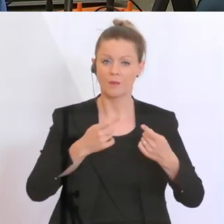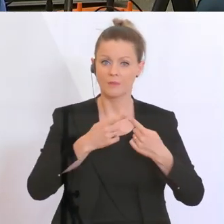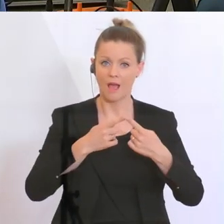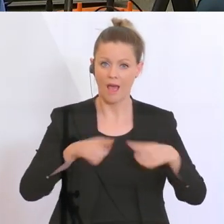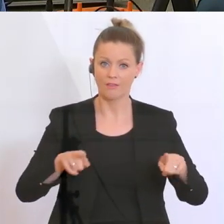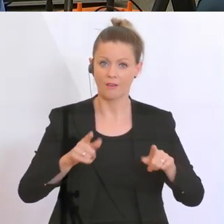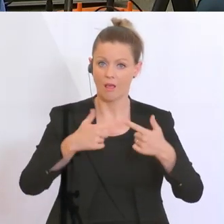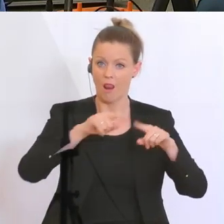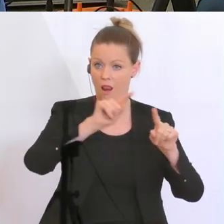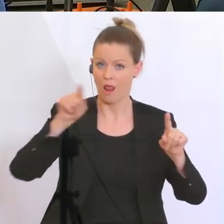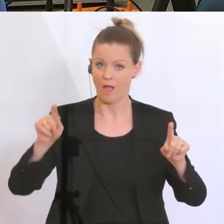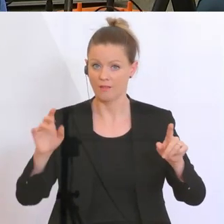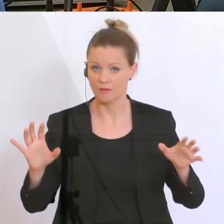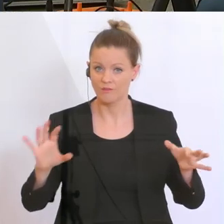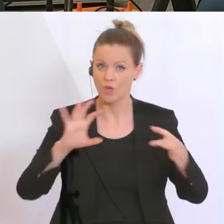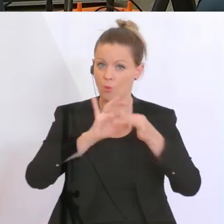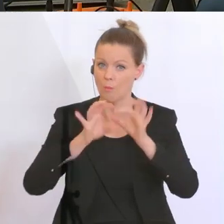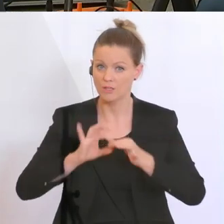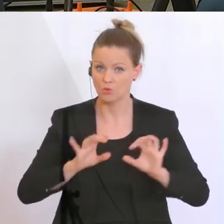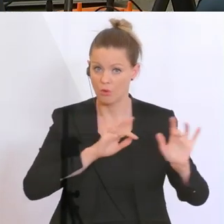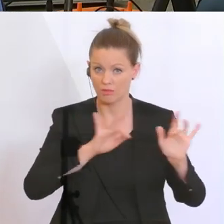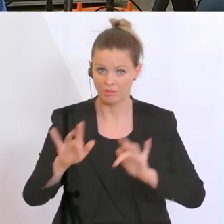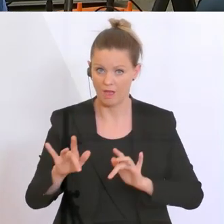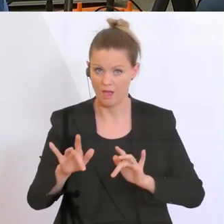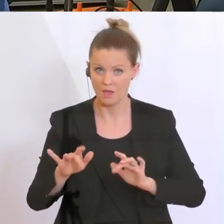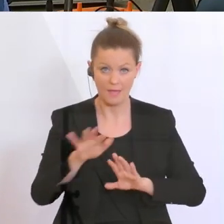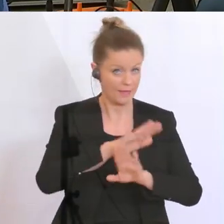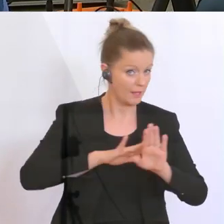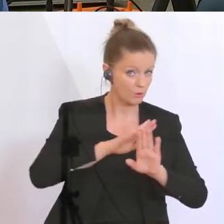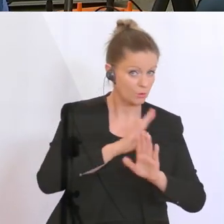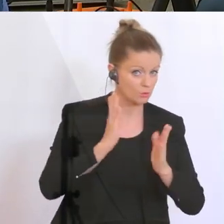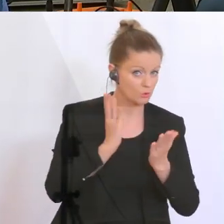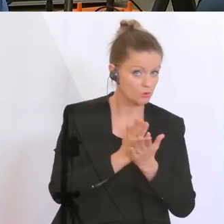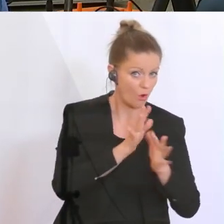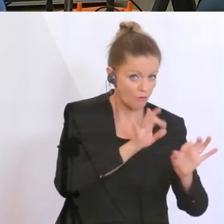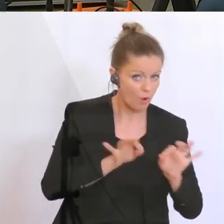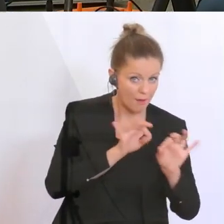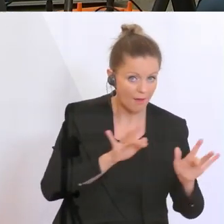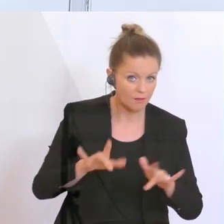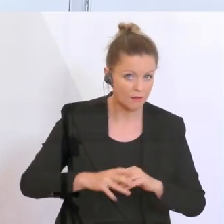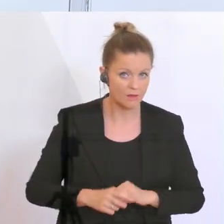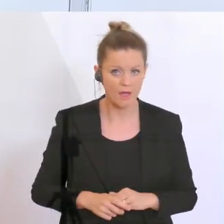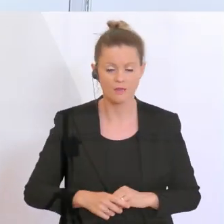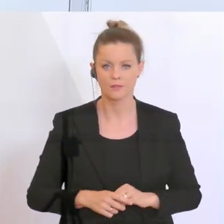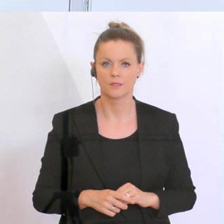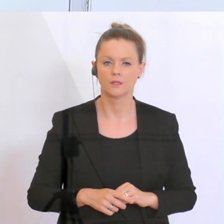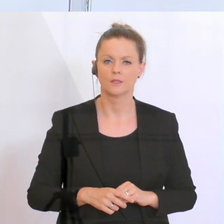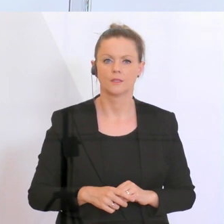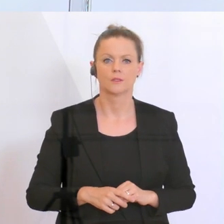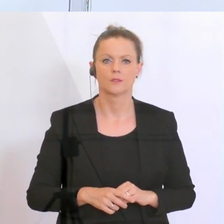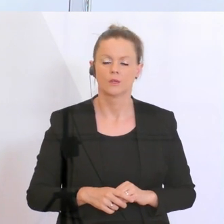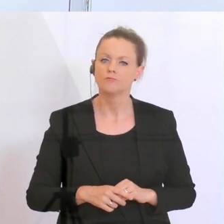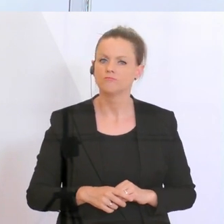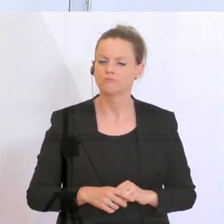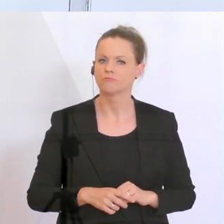das quasi hinter den Kulissen ohnehin schon? Deutet alles in diese Richtung hin? Nun, das ist eine Forderung seitens